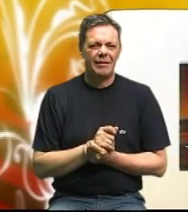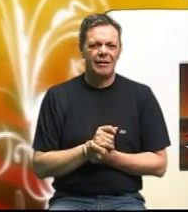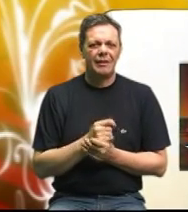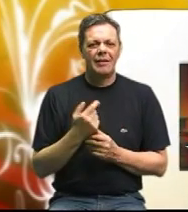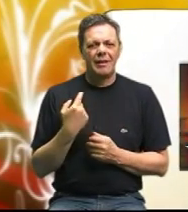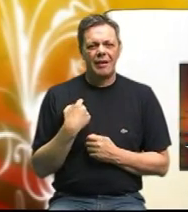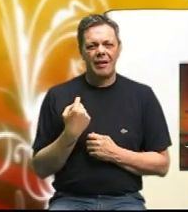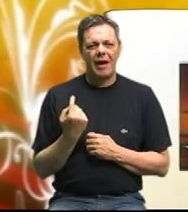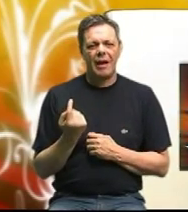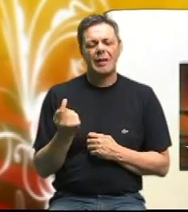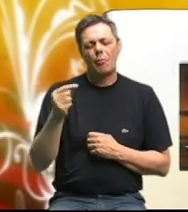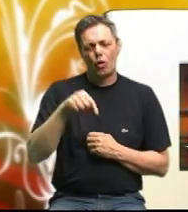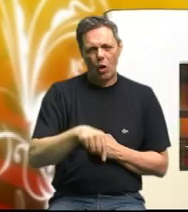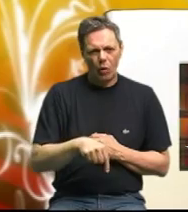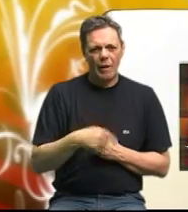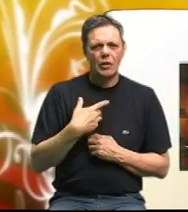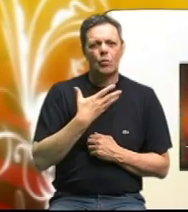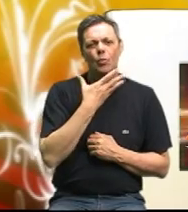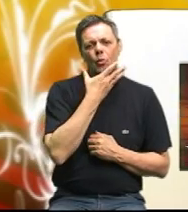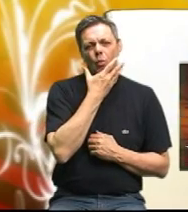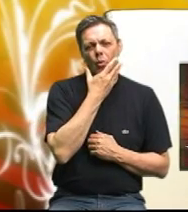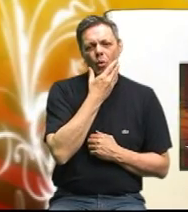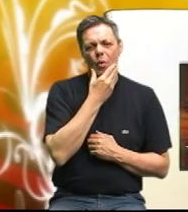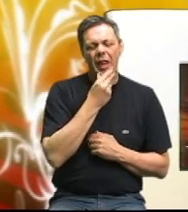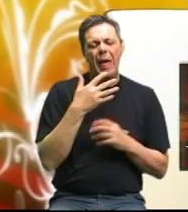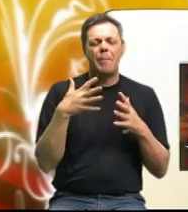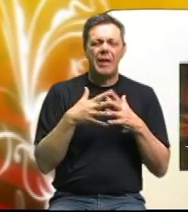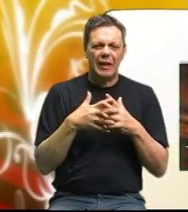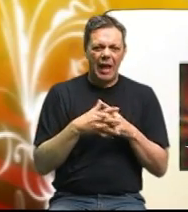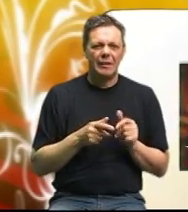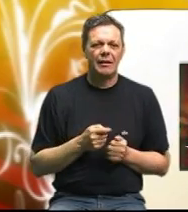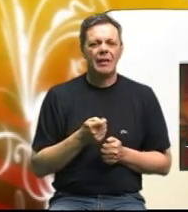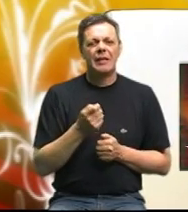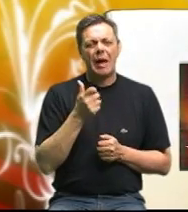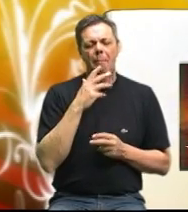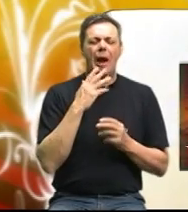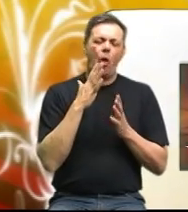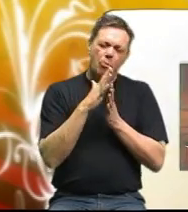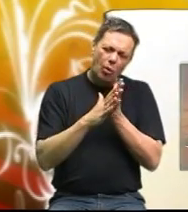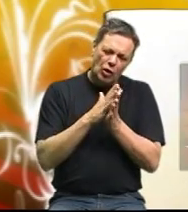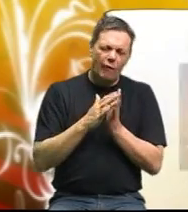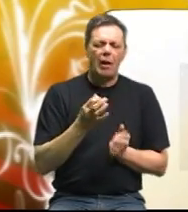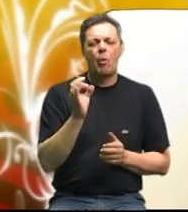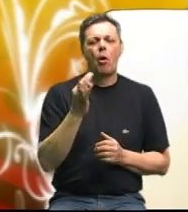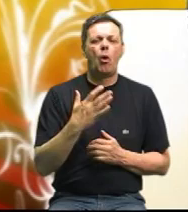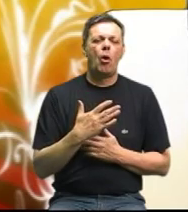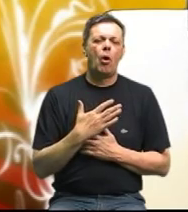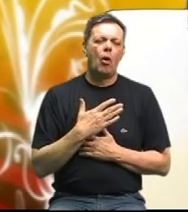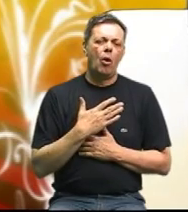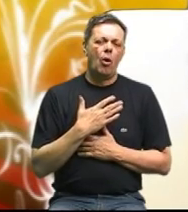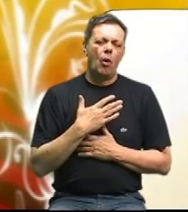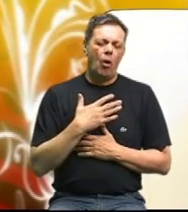Dolazila som kod vas u prekrasani ili fin grad, da malo popričamo o našima iskustva,